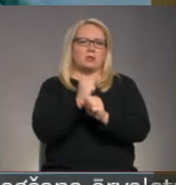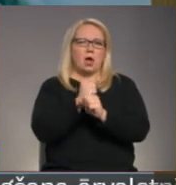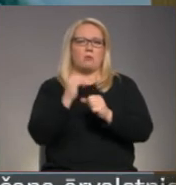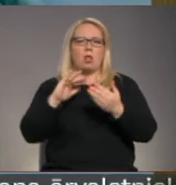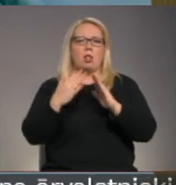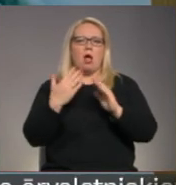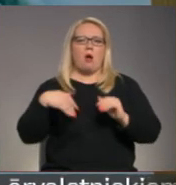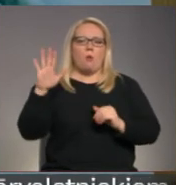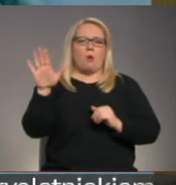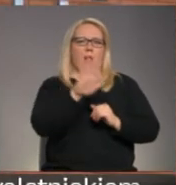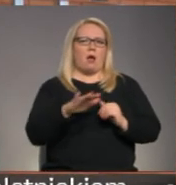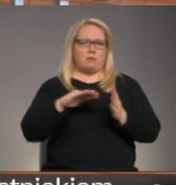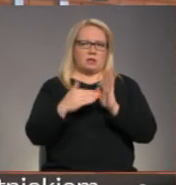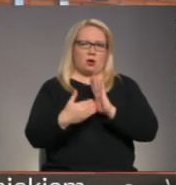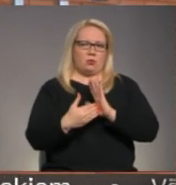lauka apstākļos.